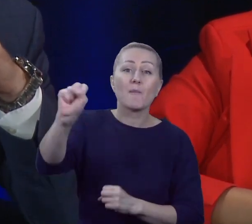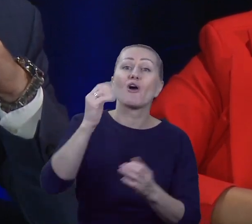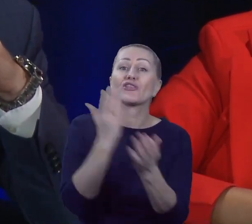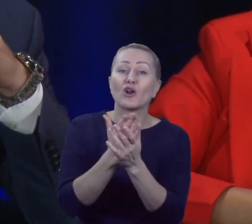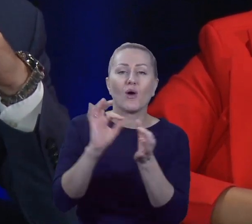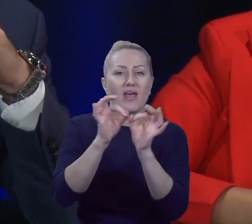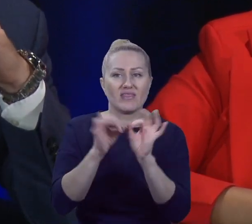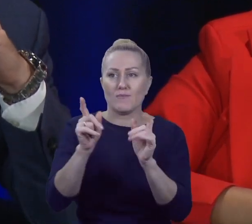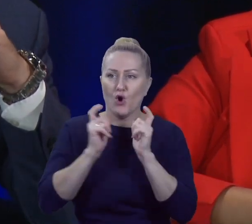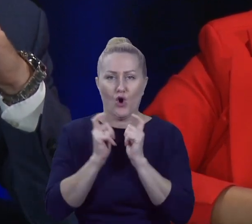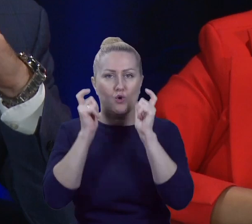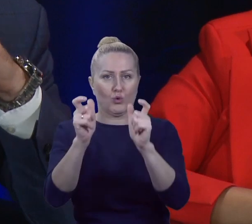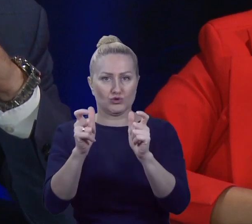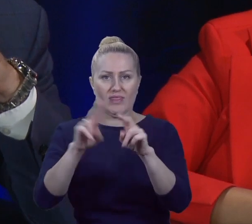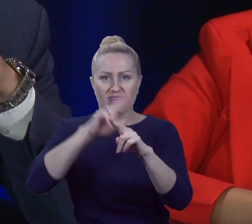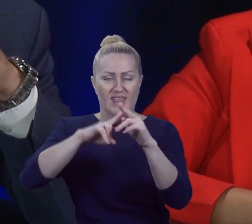wyborów kolejnych.